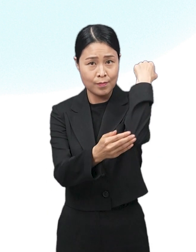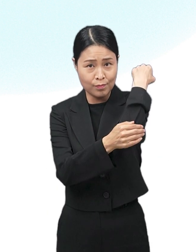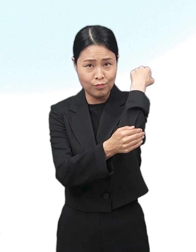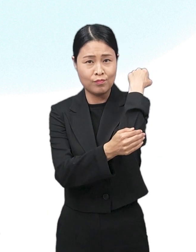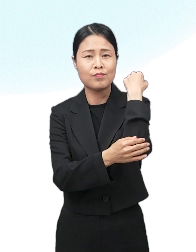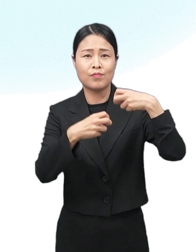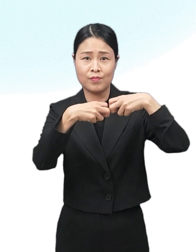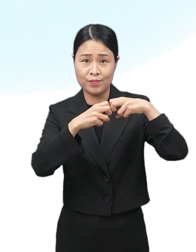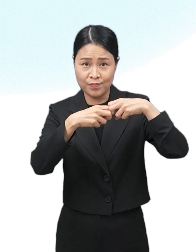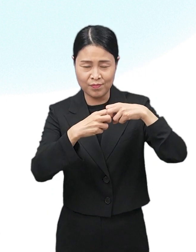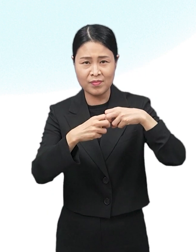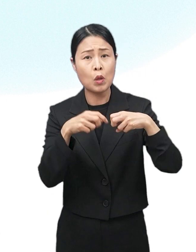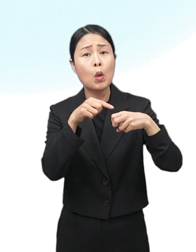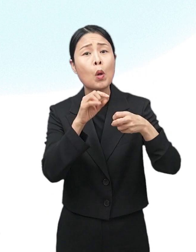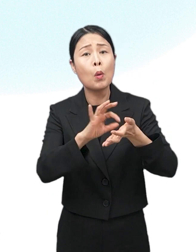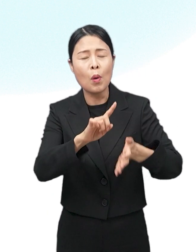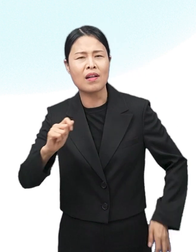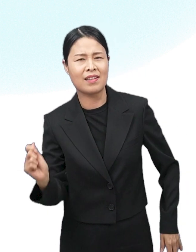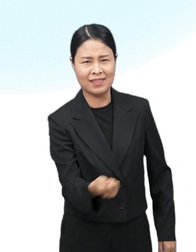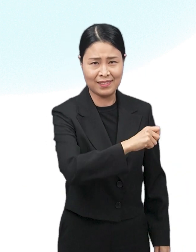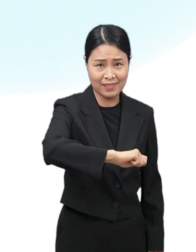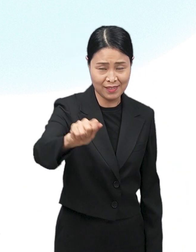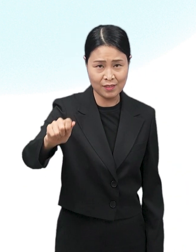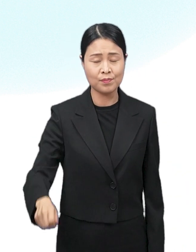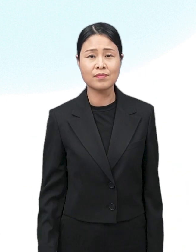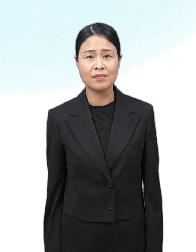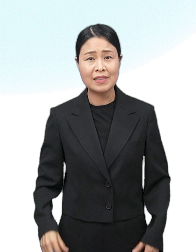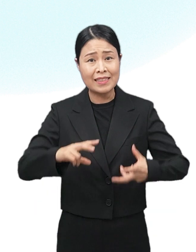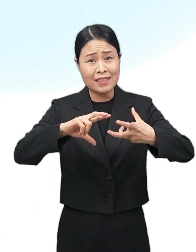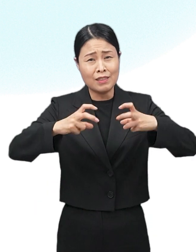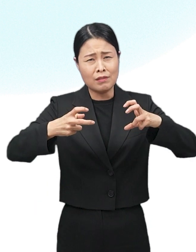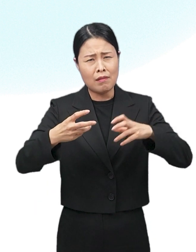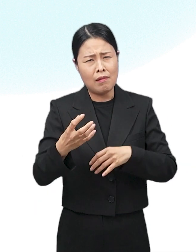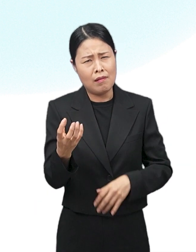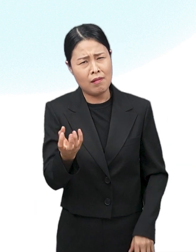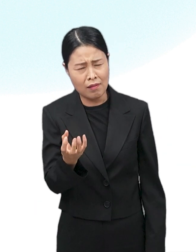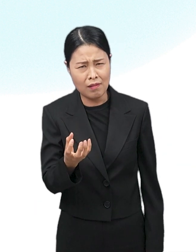등 근육통, 외상후의 종창, 동통의 진통, 소염에 사용합니다